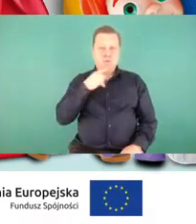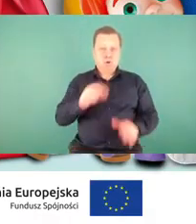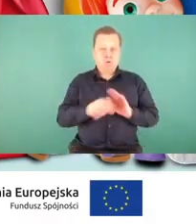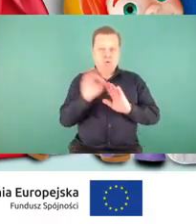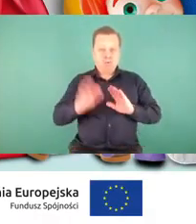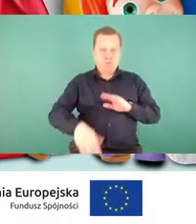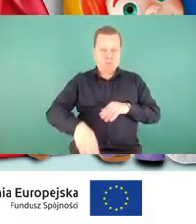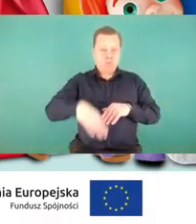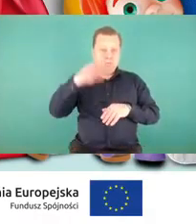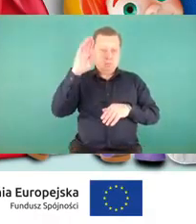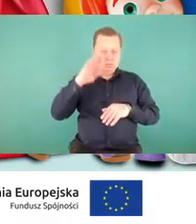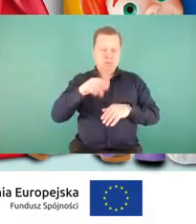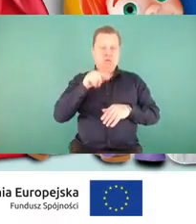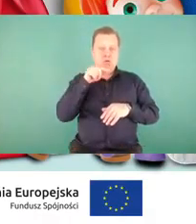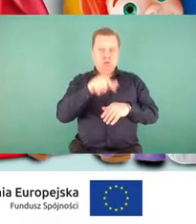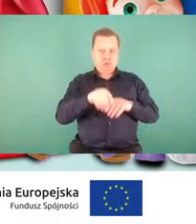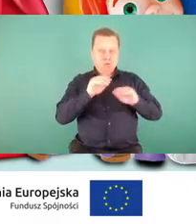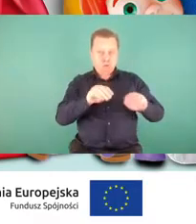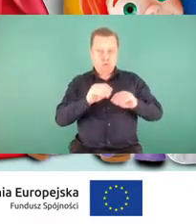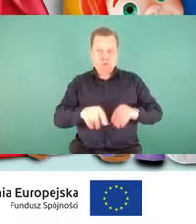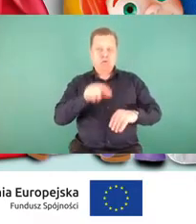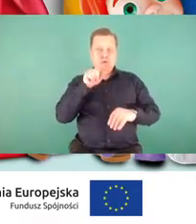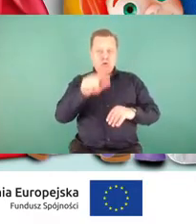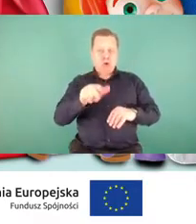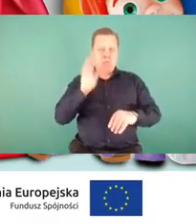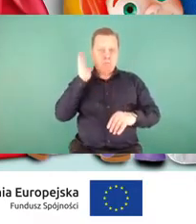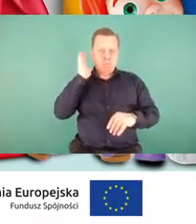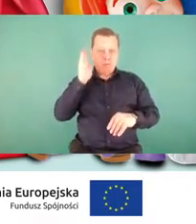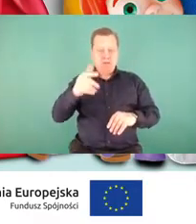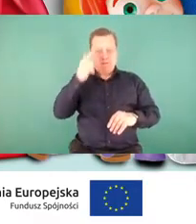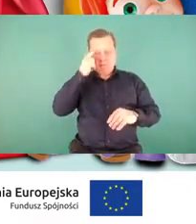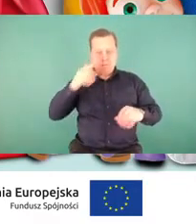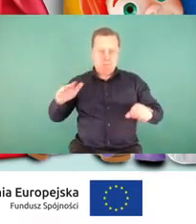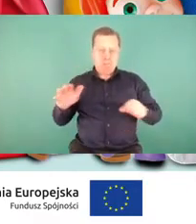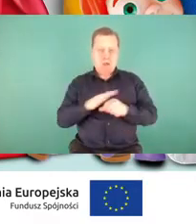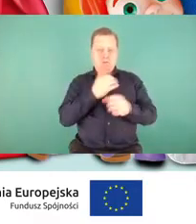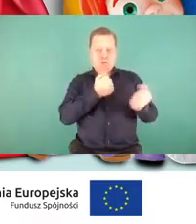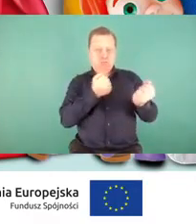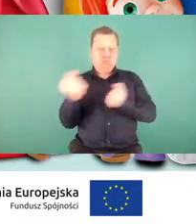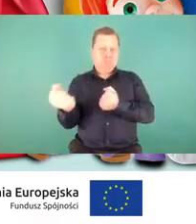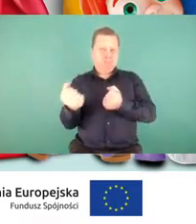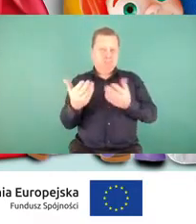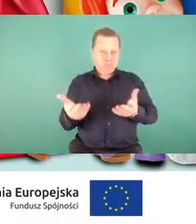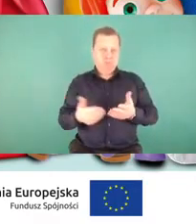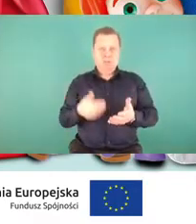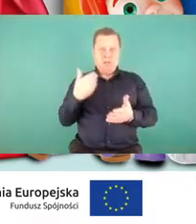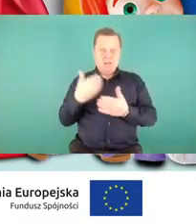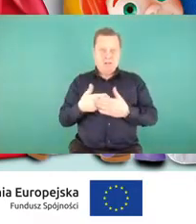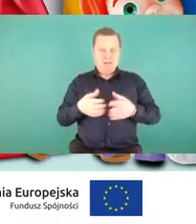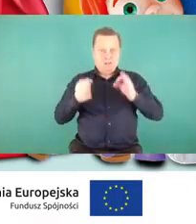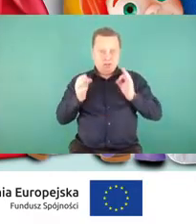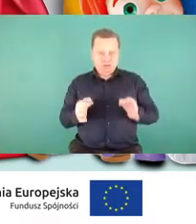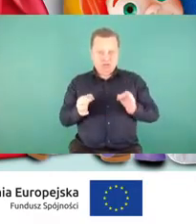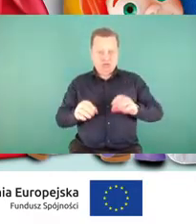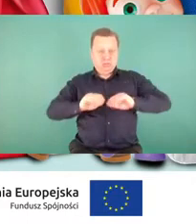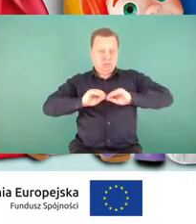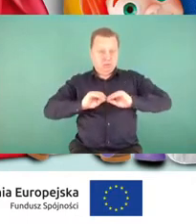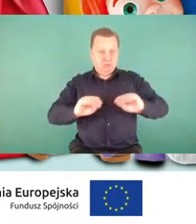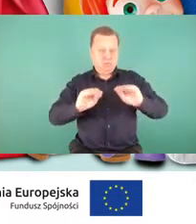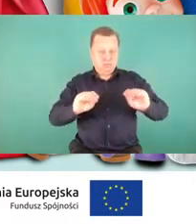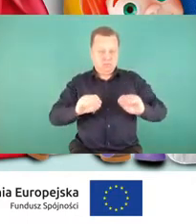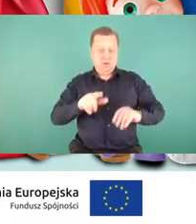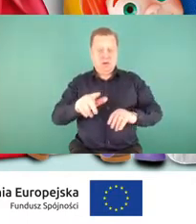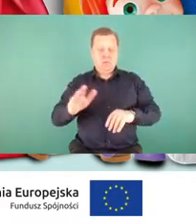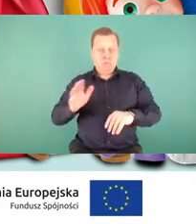nasiąknie, tym później odda. Dlatego też inwestując dzisiaj wiedzę o bezpieczeństwie na kolei, o